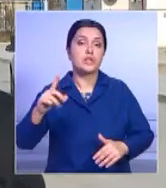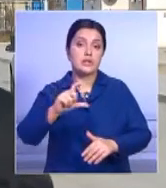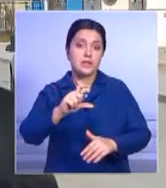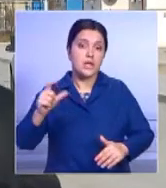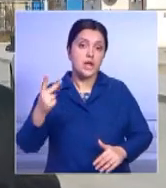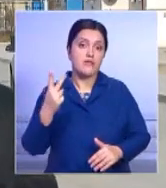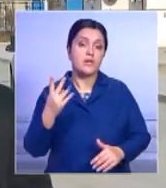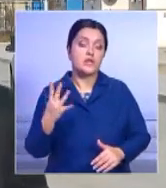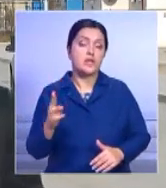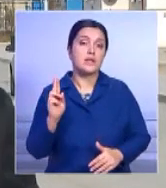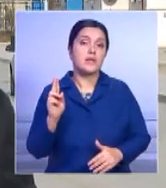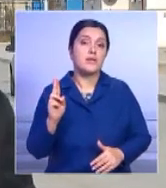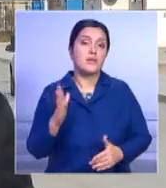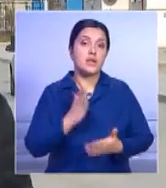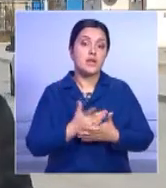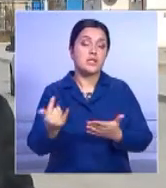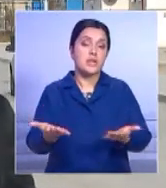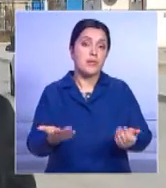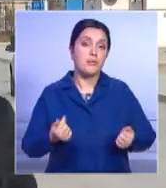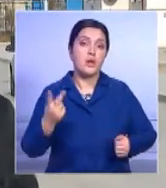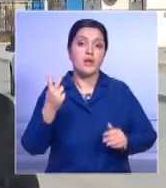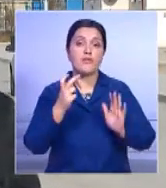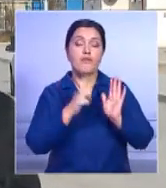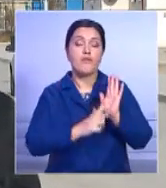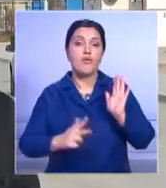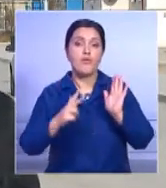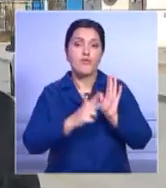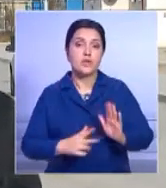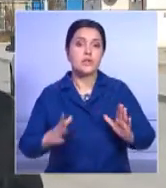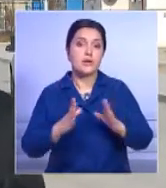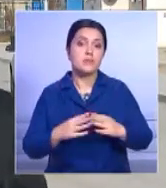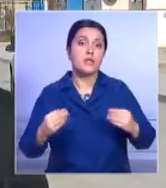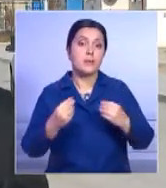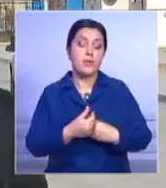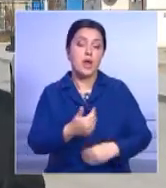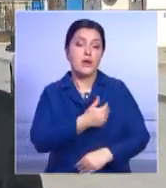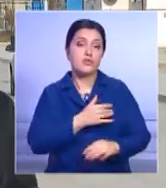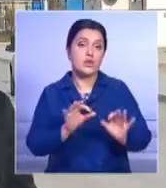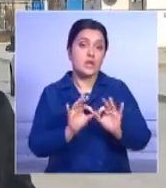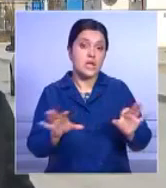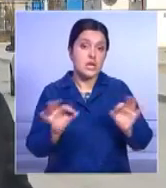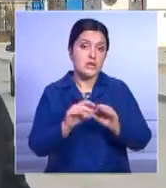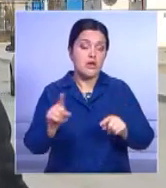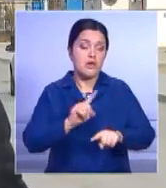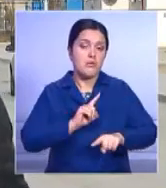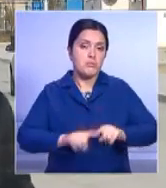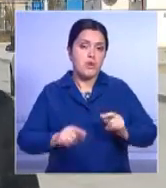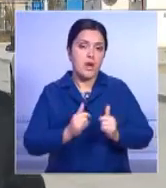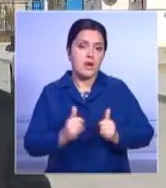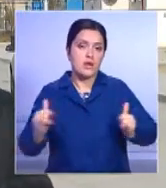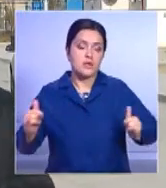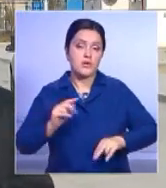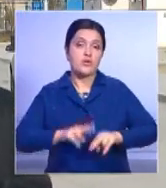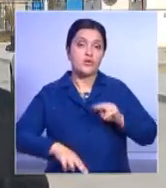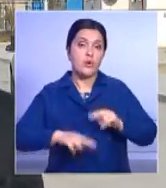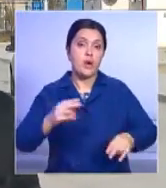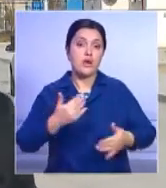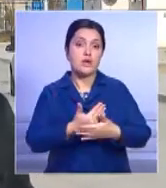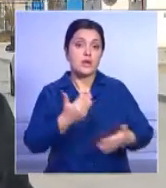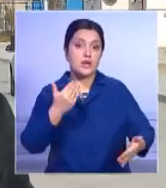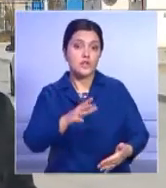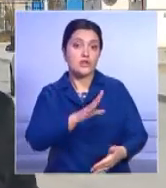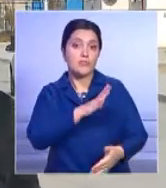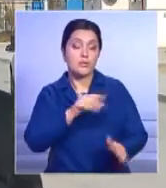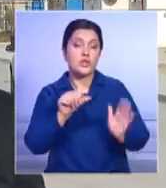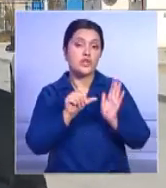24 квартиры. Их получат 288 семей. Хочу сказать, что район растет с каждым годом. Если раньше было всего